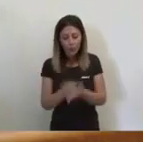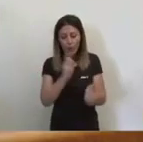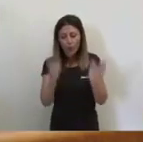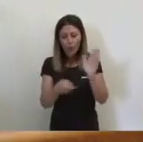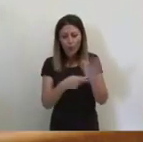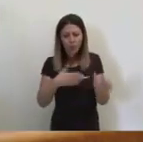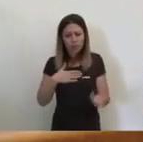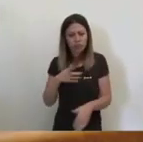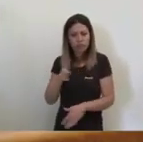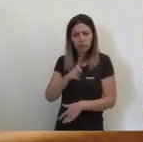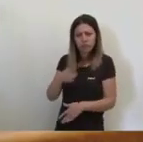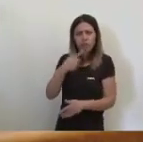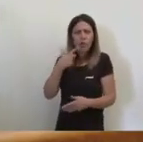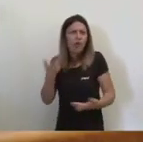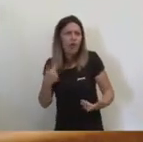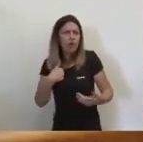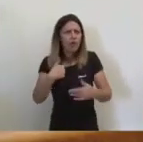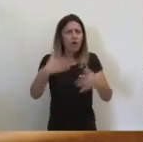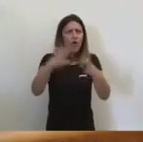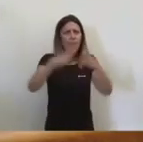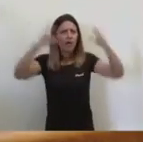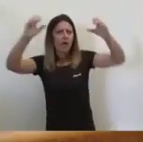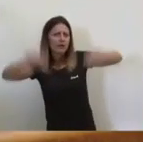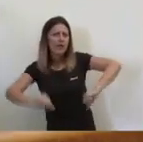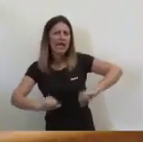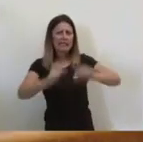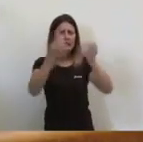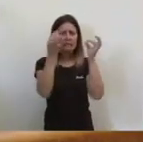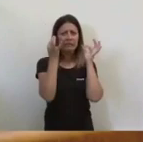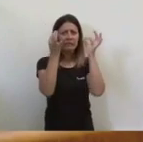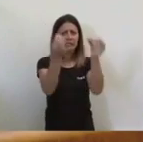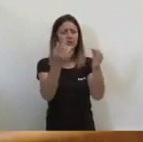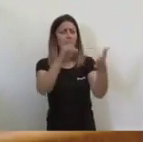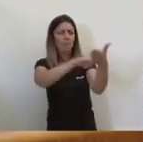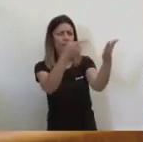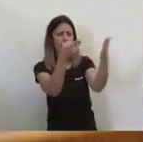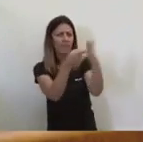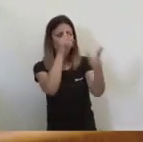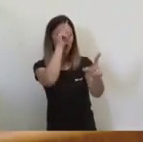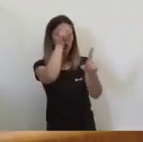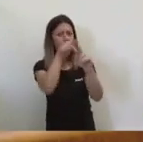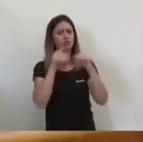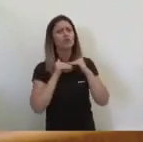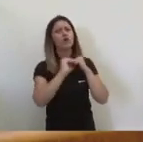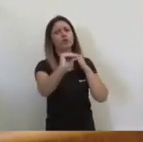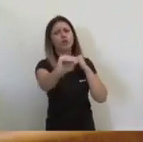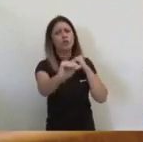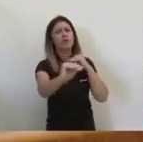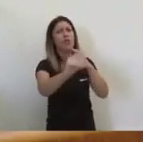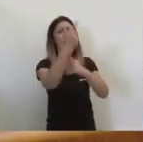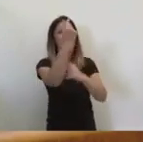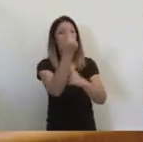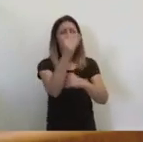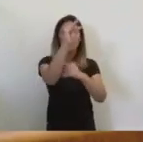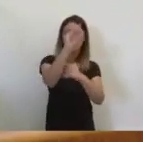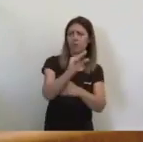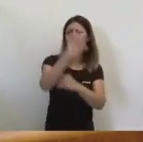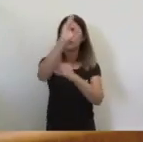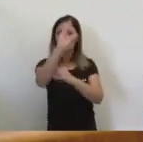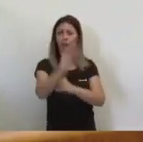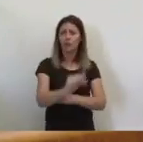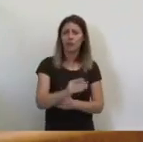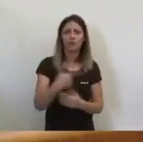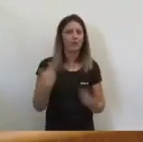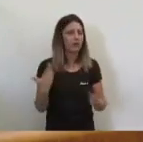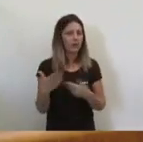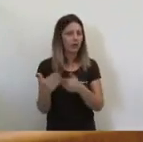És cert que nosaltres voldríem haver pactat la xifra exacta del pla objectiu sostenible i hem retirat la xifra en prou del consens. Però vostè ha intentat